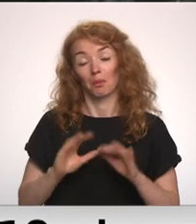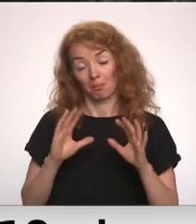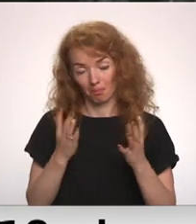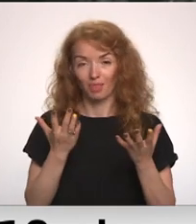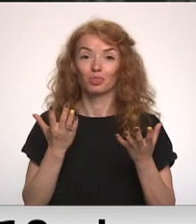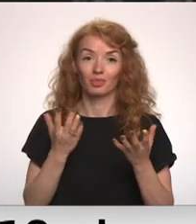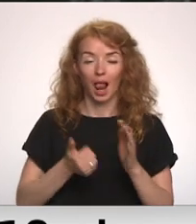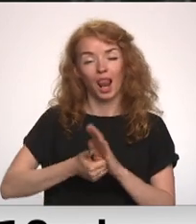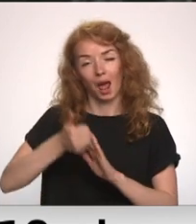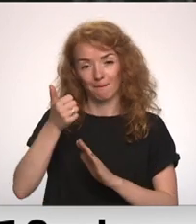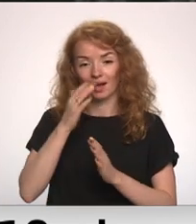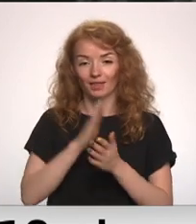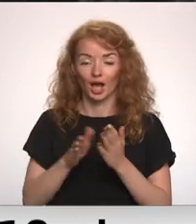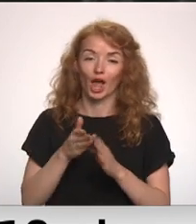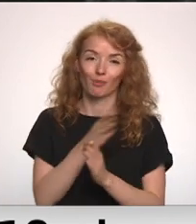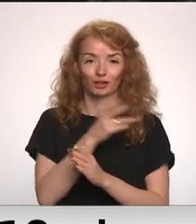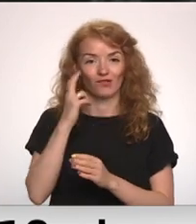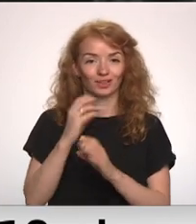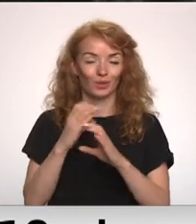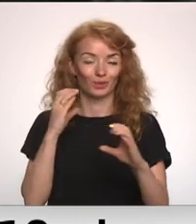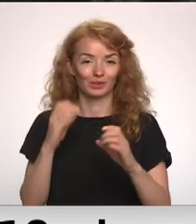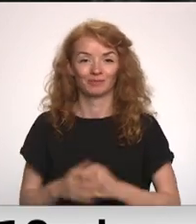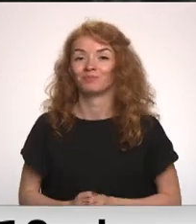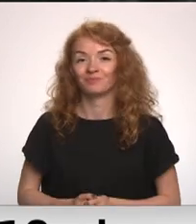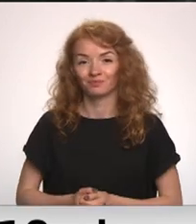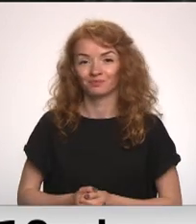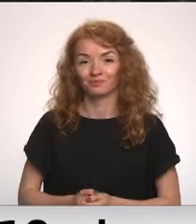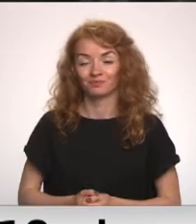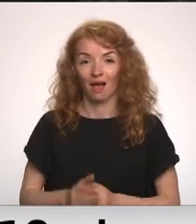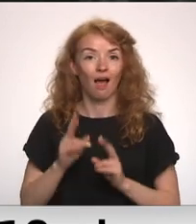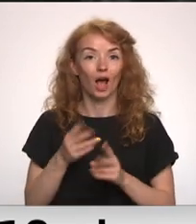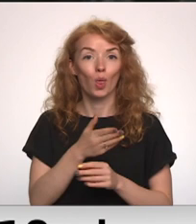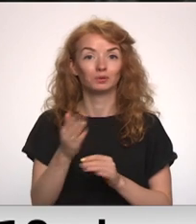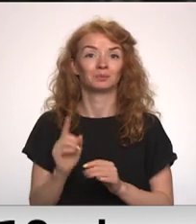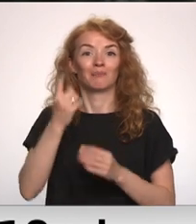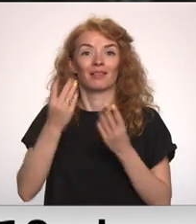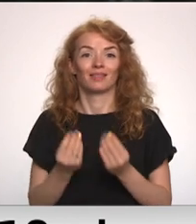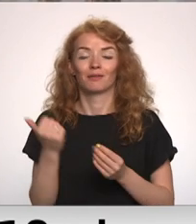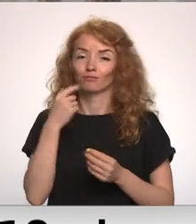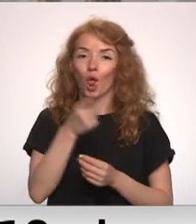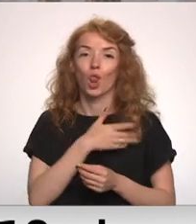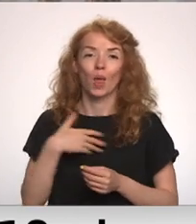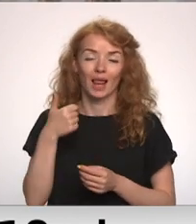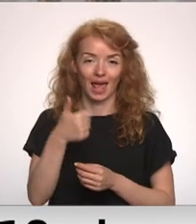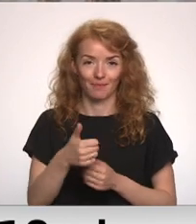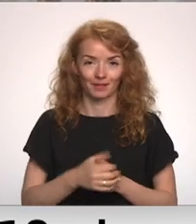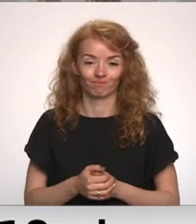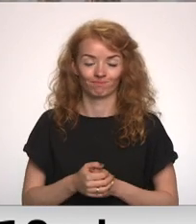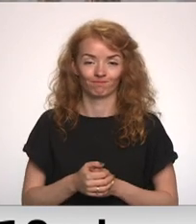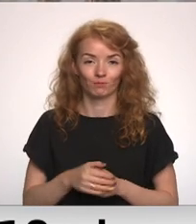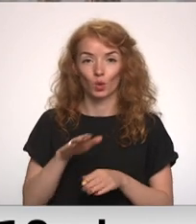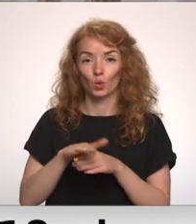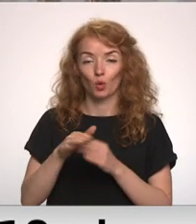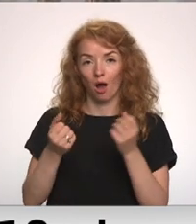labāk nekā veci bija. Kā pirmā diena? Ļoti labi. Sīā tukuma